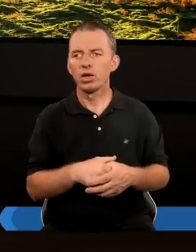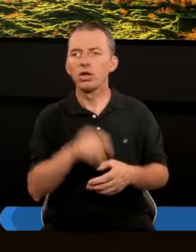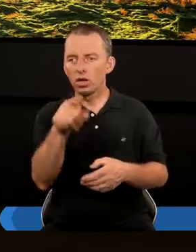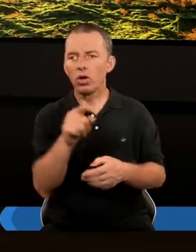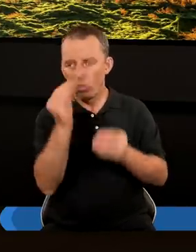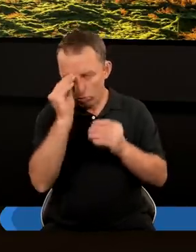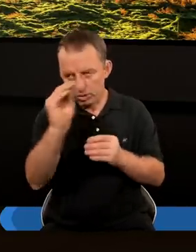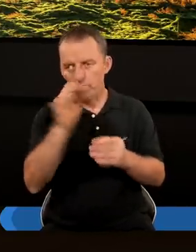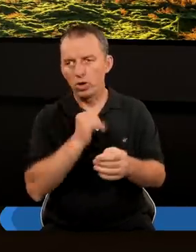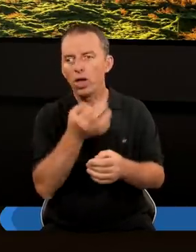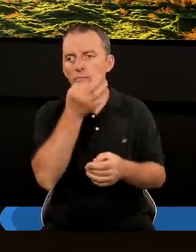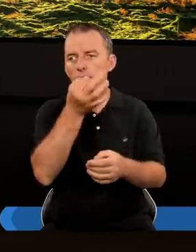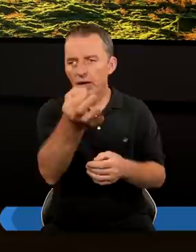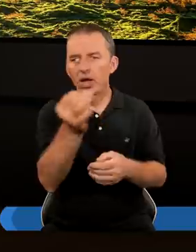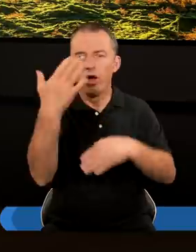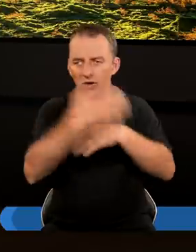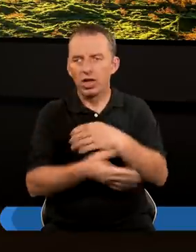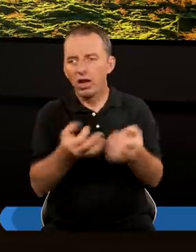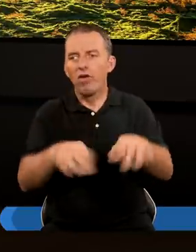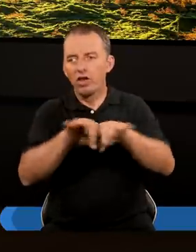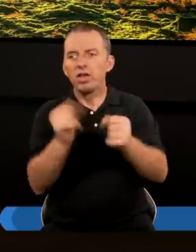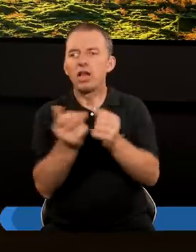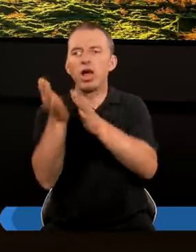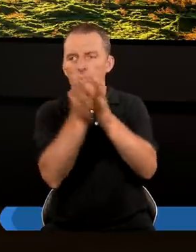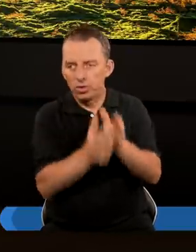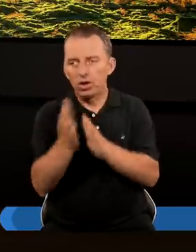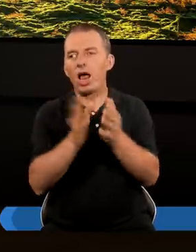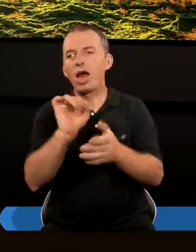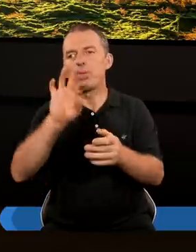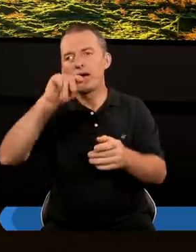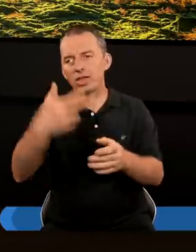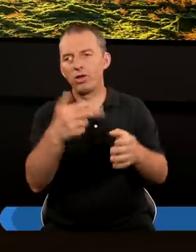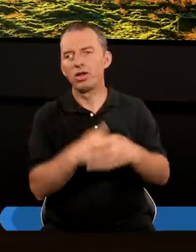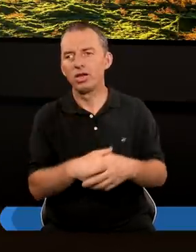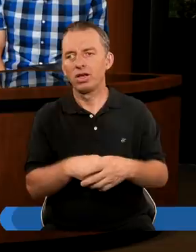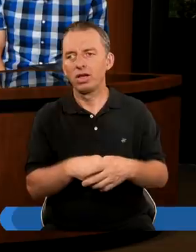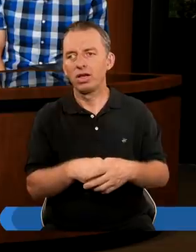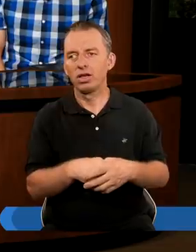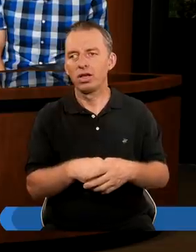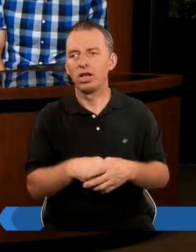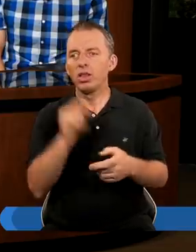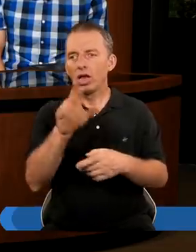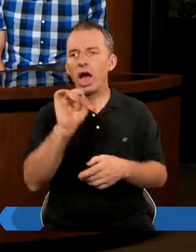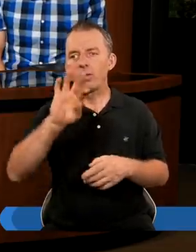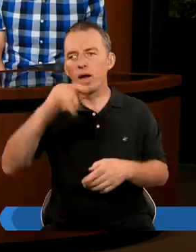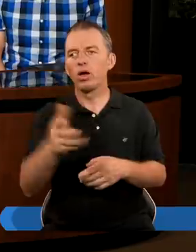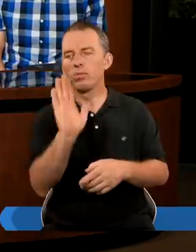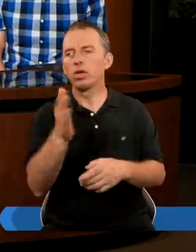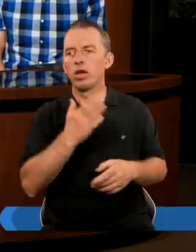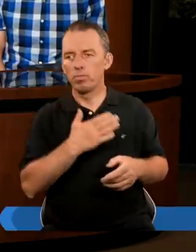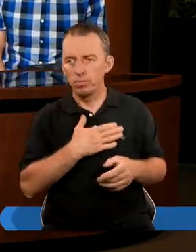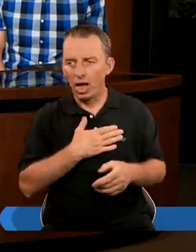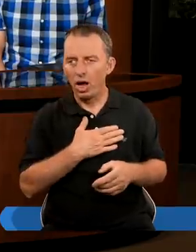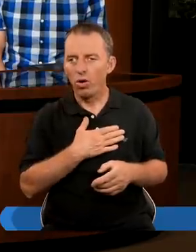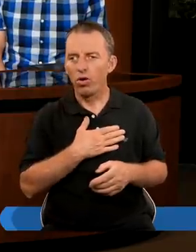Błażej uprzedziłeś Moje pytanie Które jest takim finałowym Jak przygotować się Na Armageddon? Moim zdaniem Armageddon